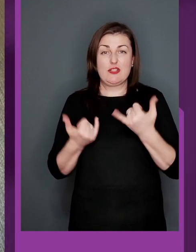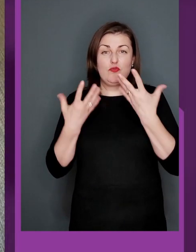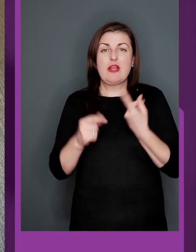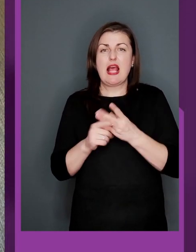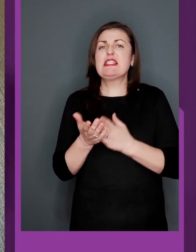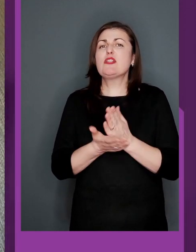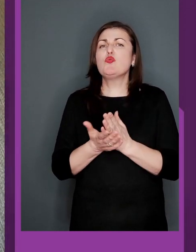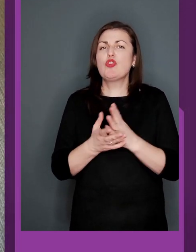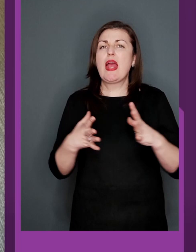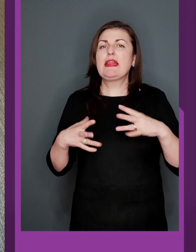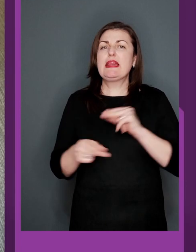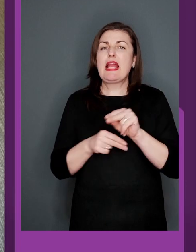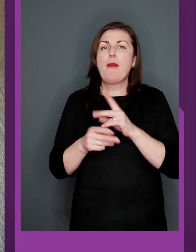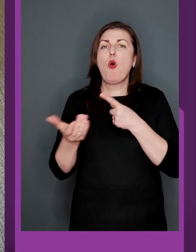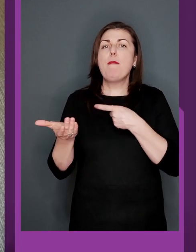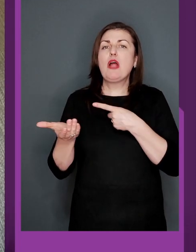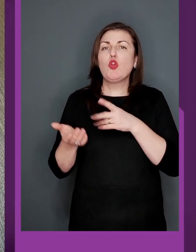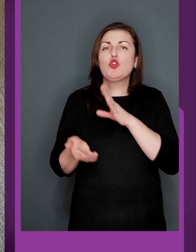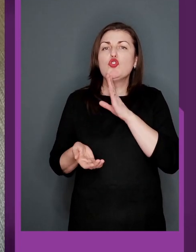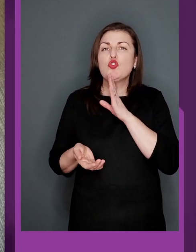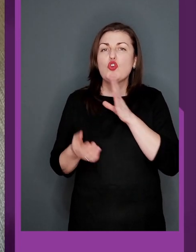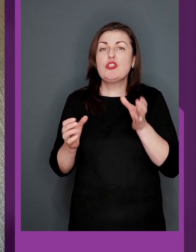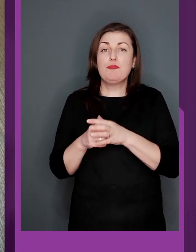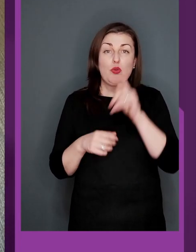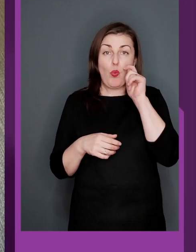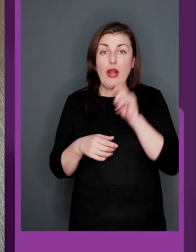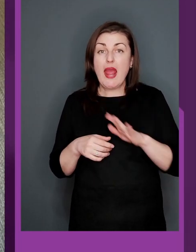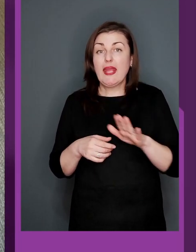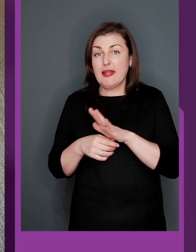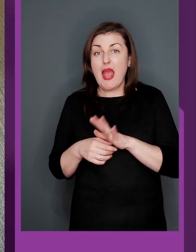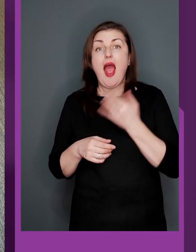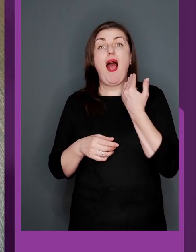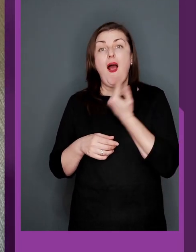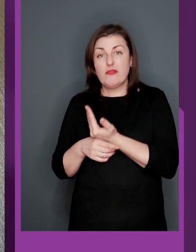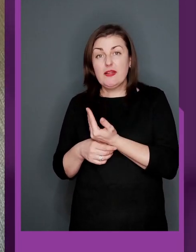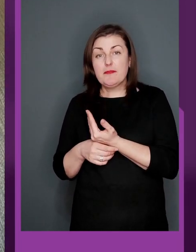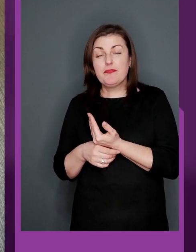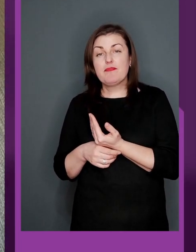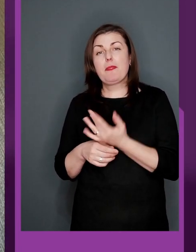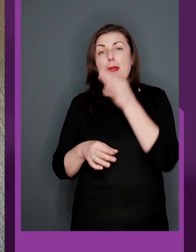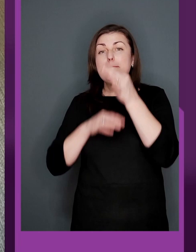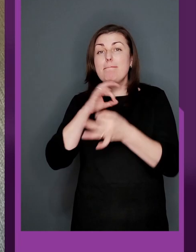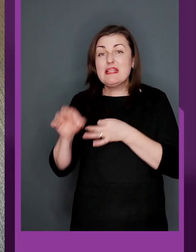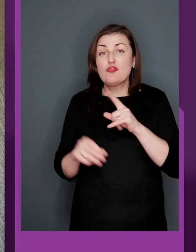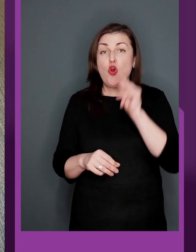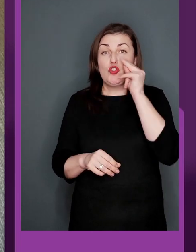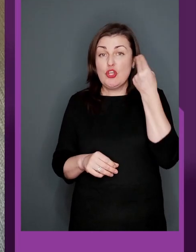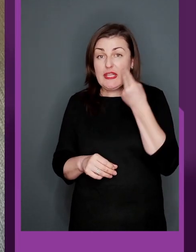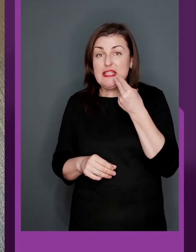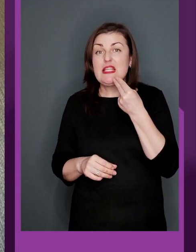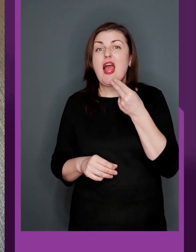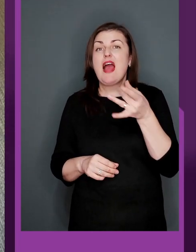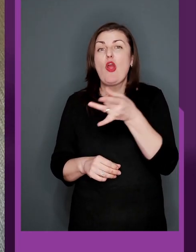це на сьогоднішній день, це заслужений тренер по біатлону жіночої збірної України. І він, як сказати,